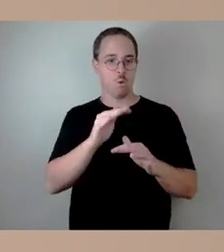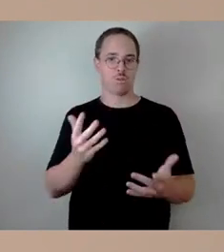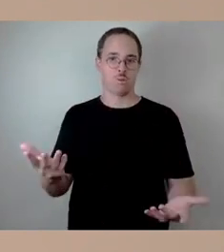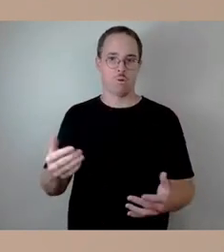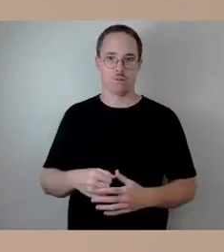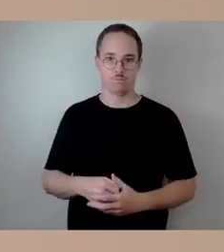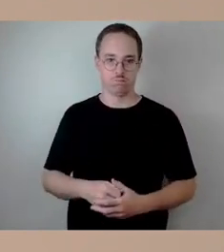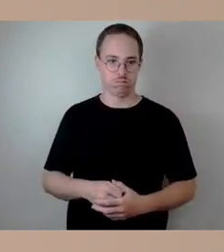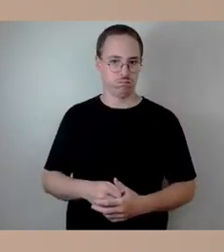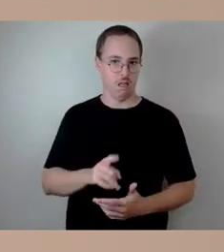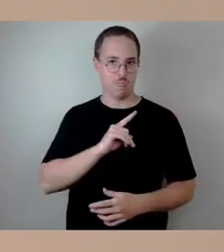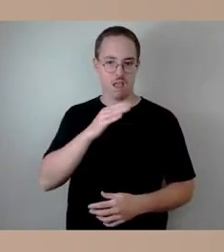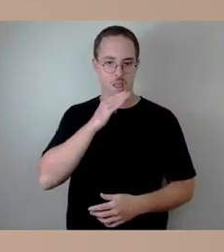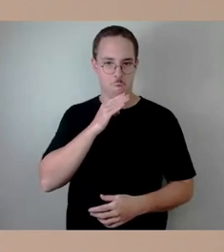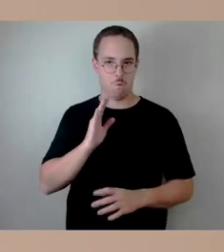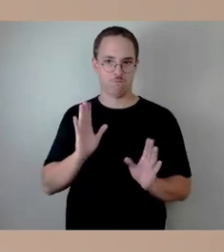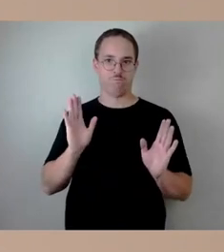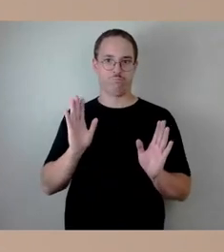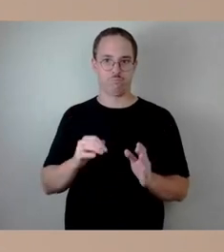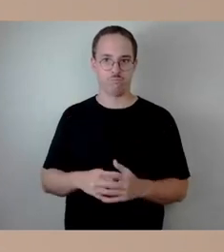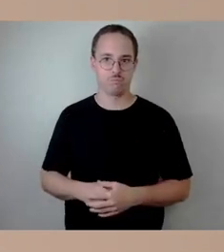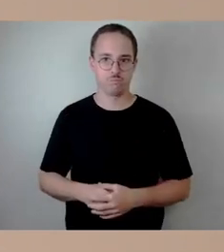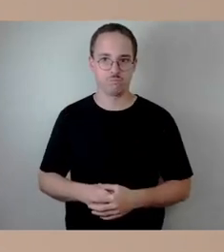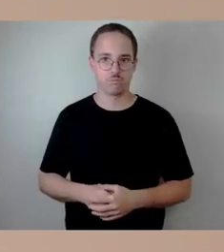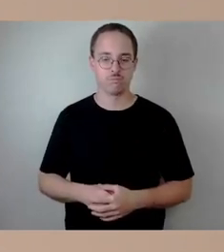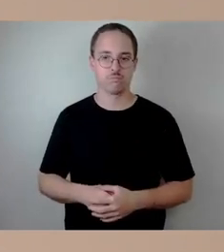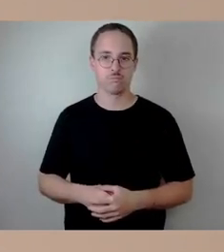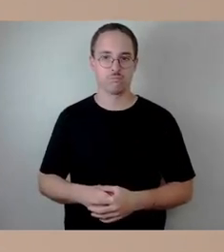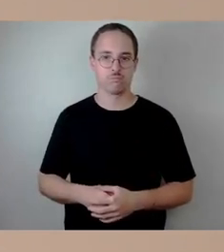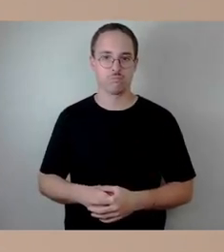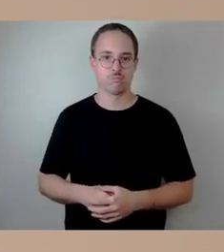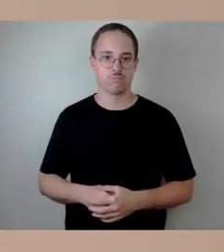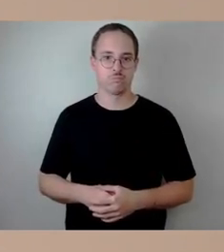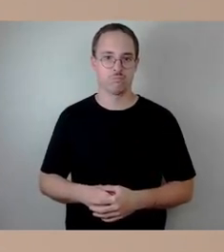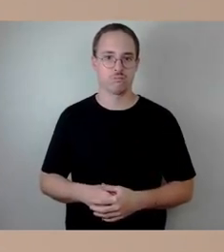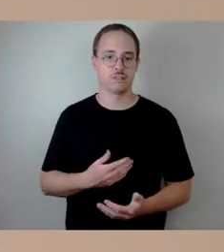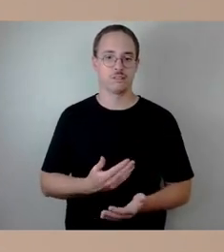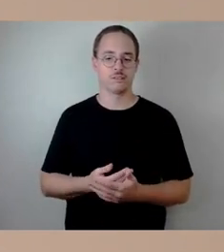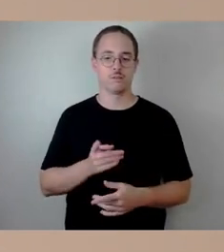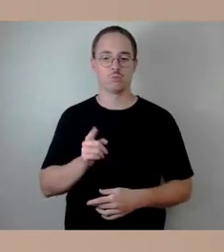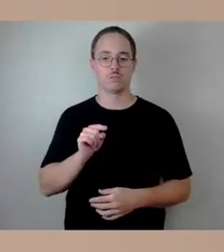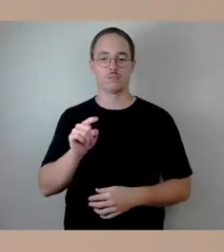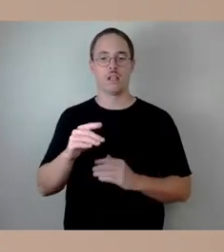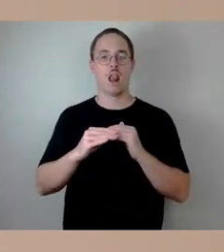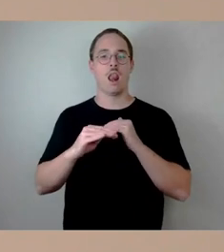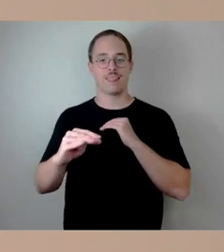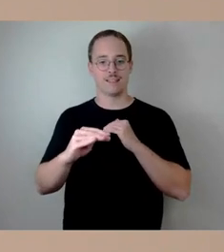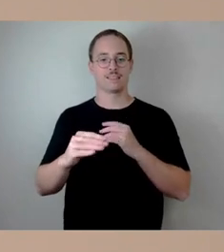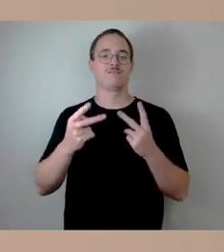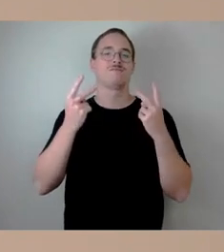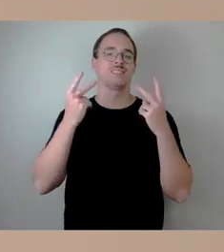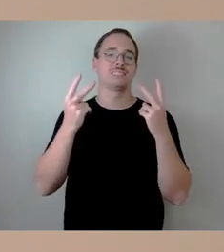als landesbedeutsames Projekt etablieren und entsprechend dafür